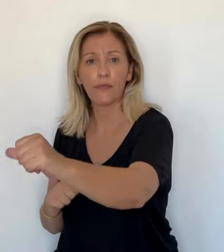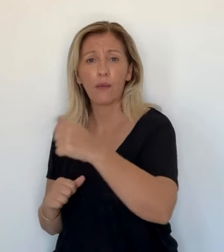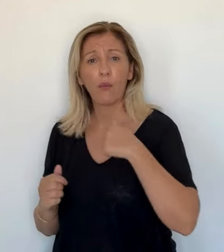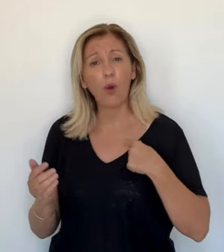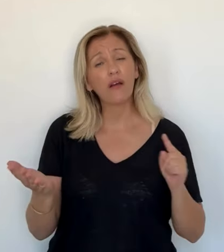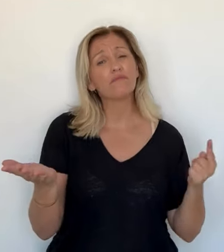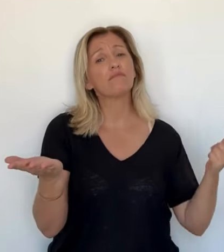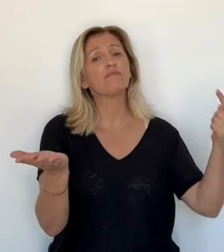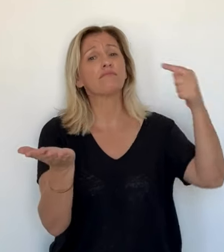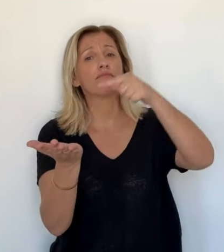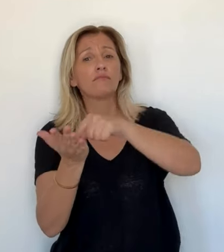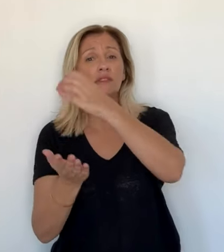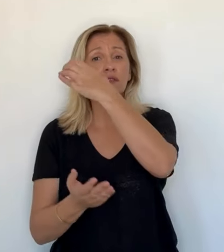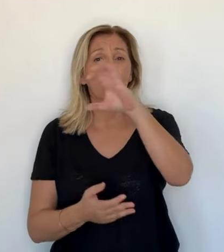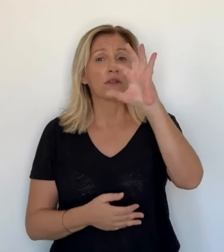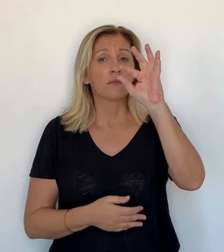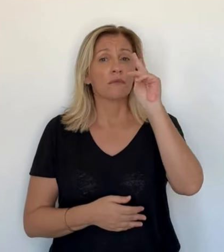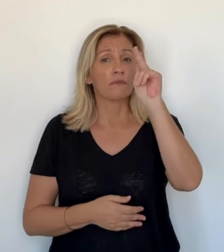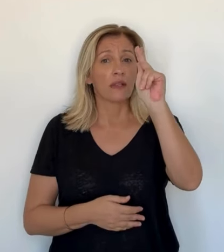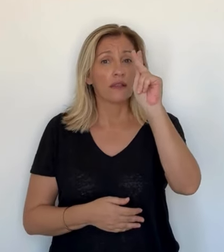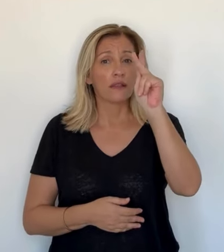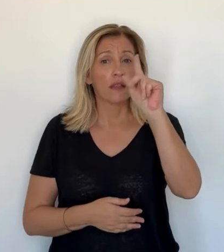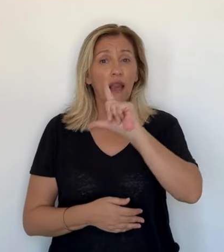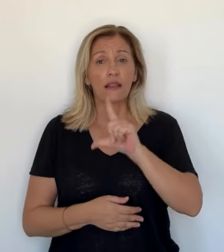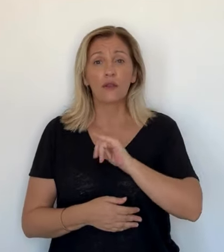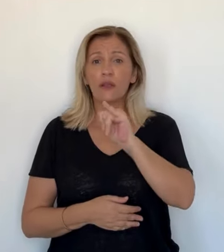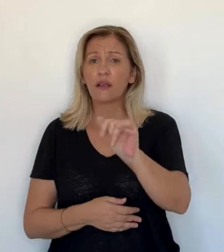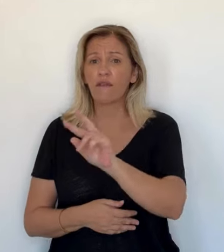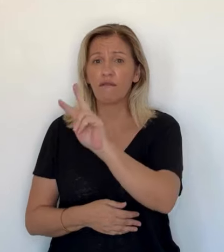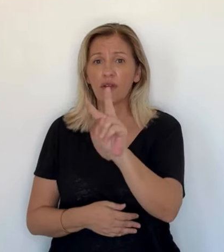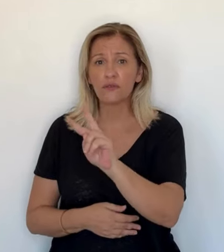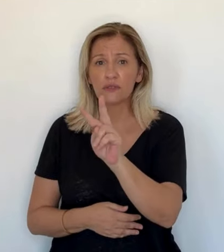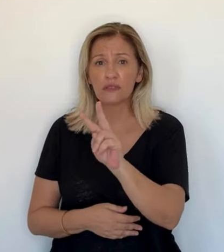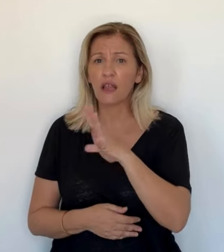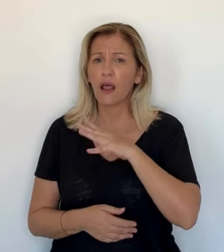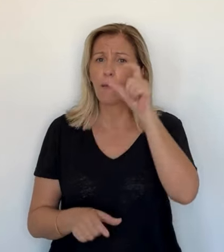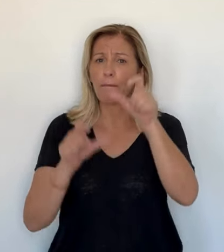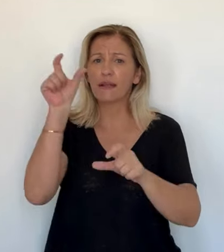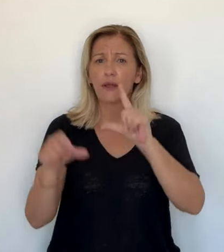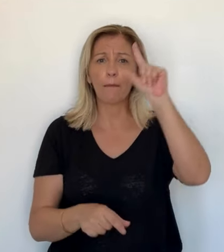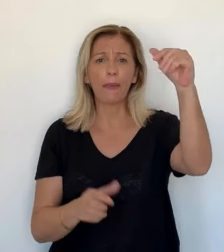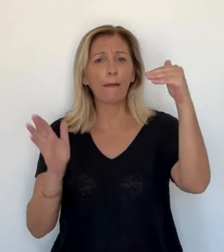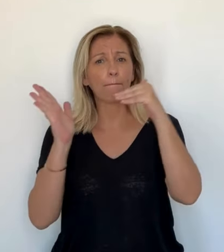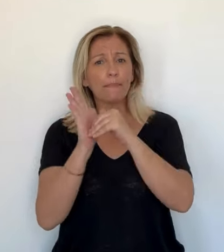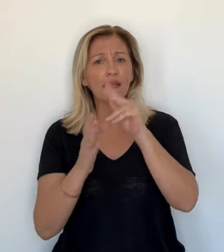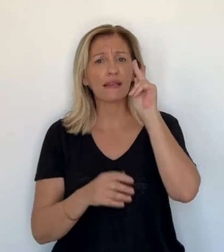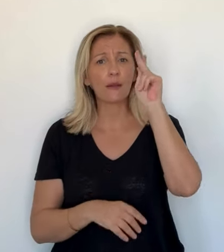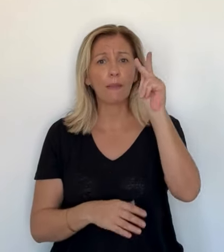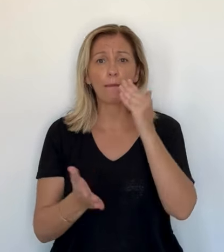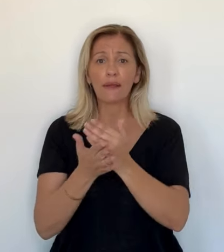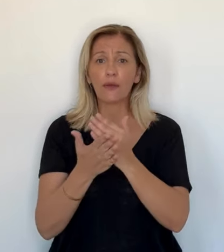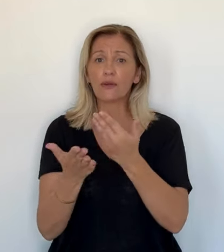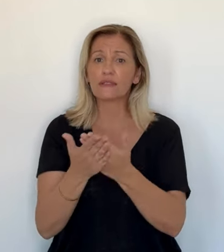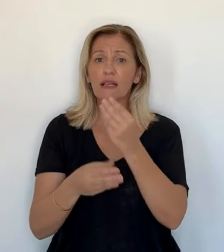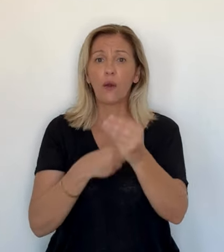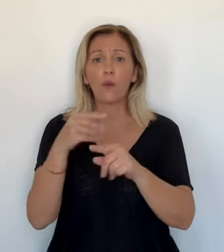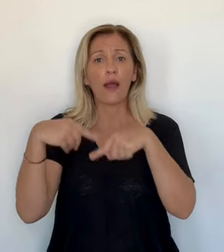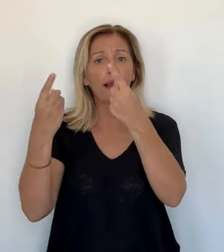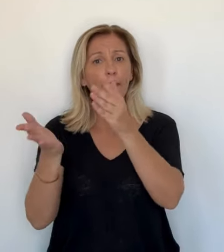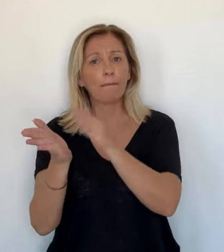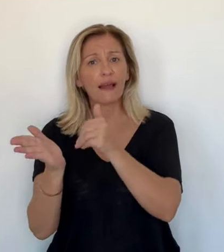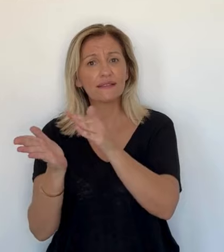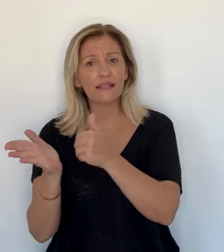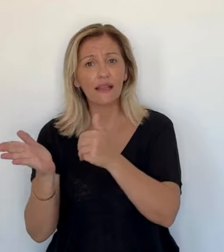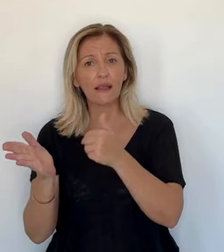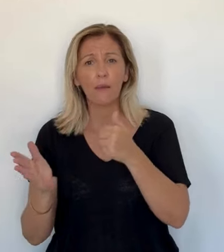a deux appareils, mais ils n'ont pas assez de personnel. Donc, on m'envoie 150 km, donc du lundi au vendredi. Il y en a qui